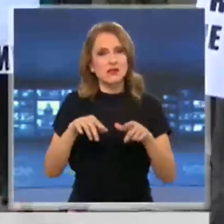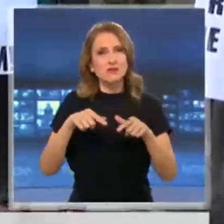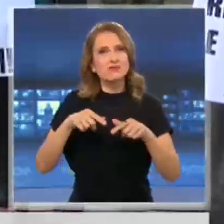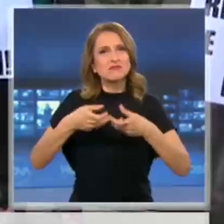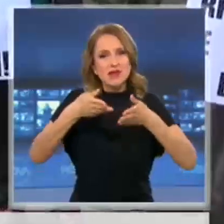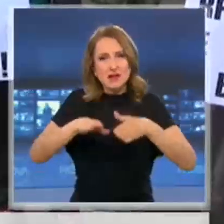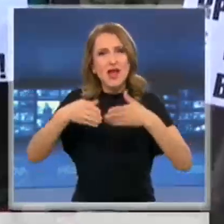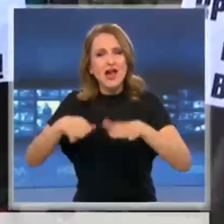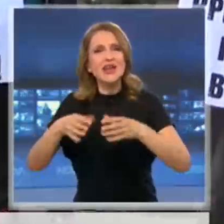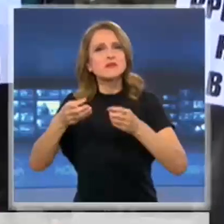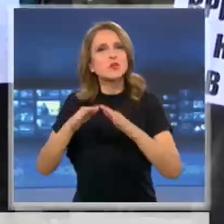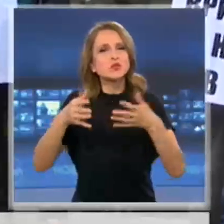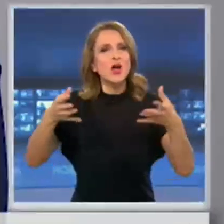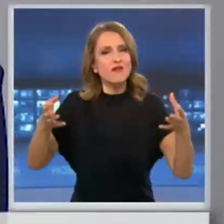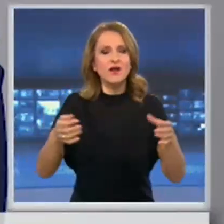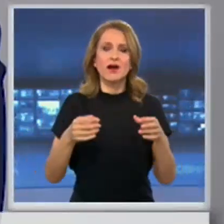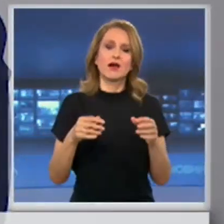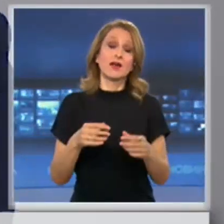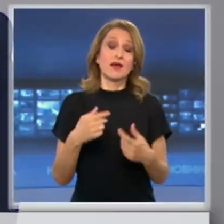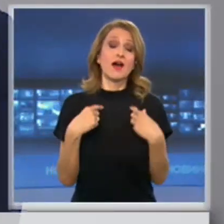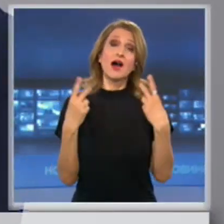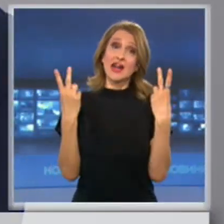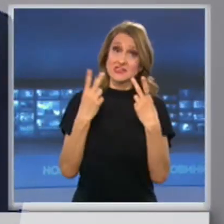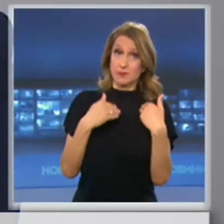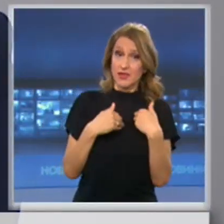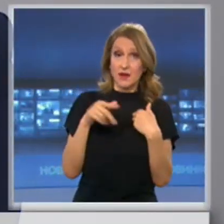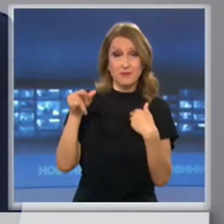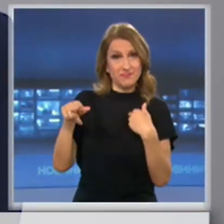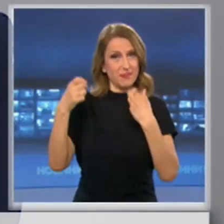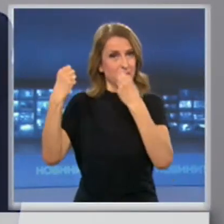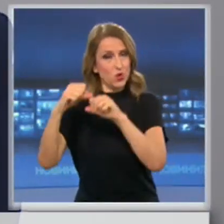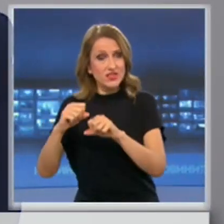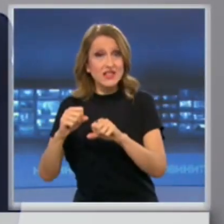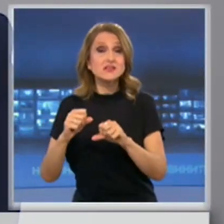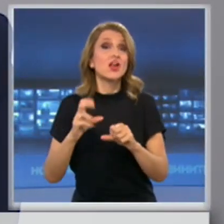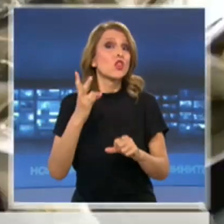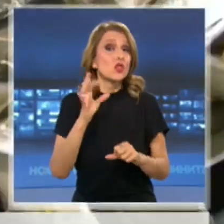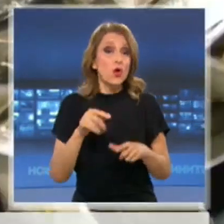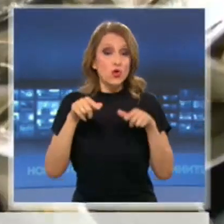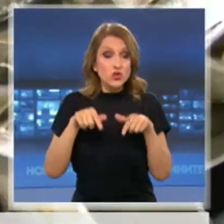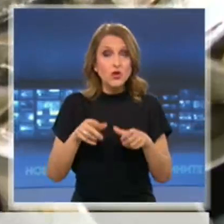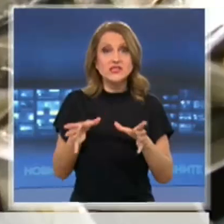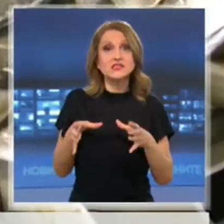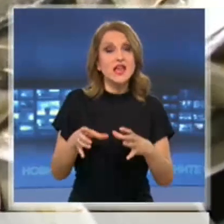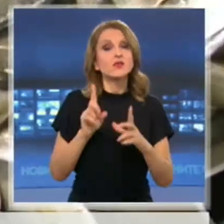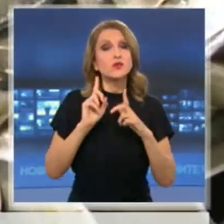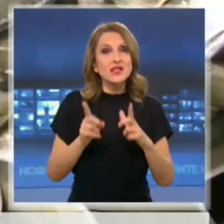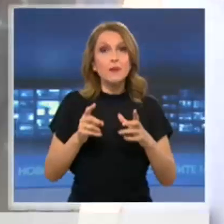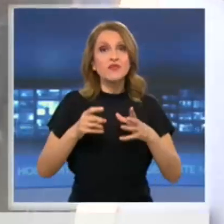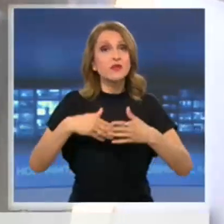Разбирам пряко засегнатите. Ако искаме този сектор да продължи устойчивото си развитие, ние ще успеем да